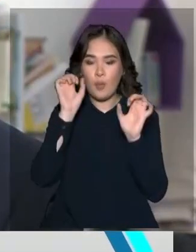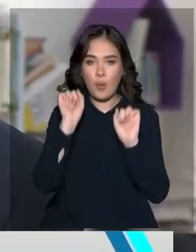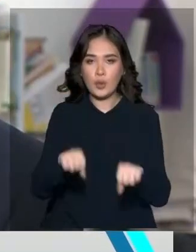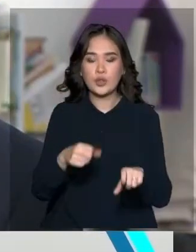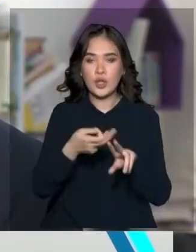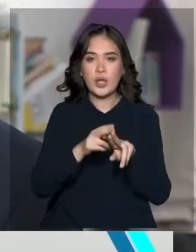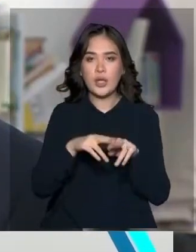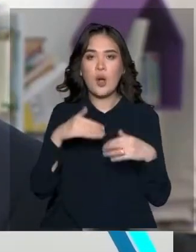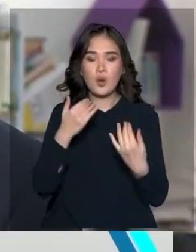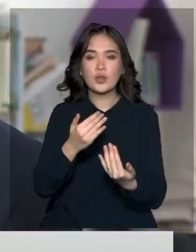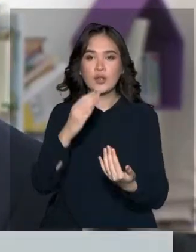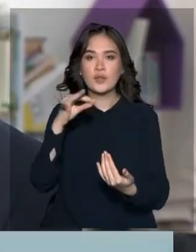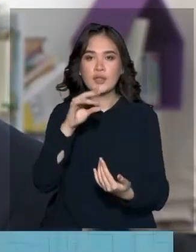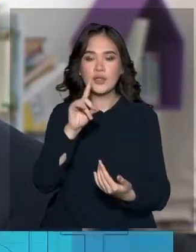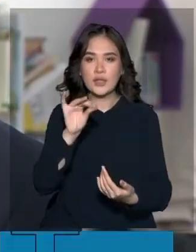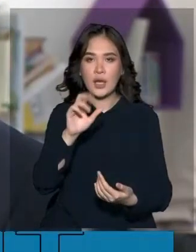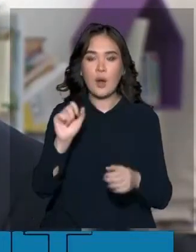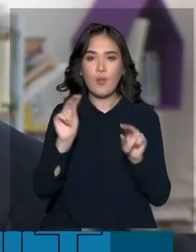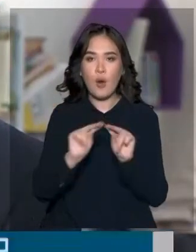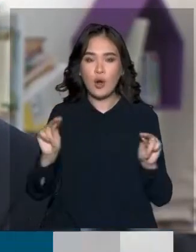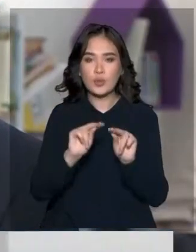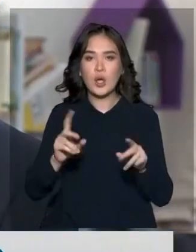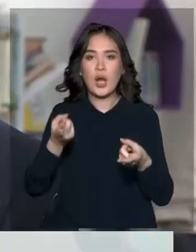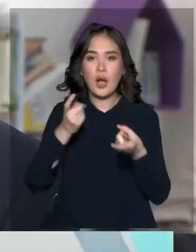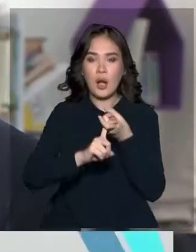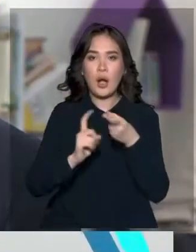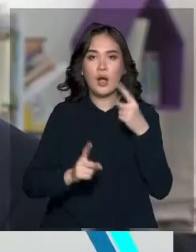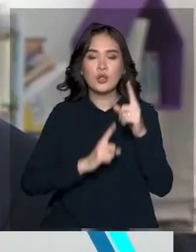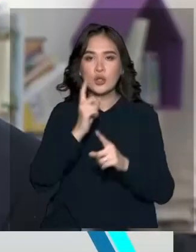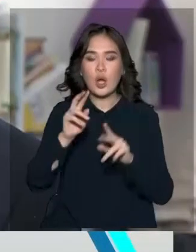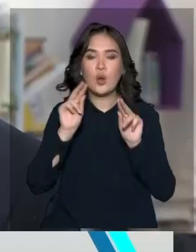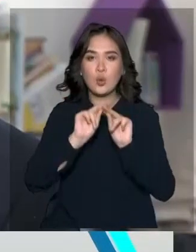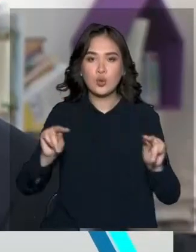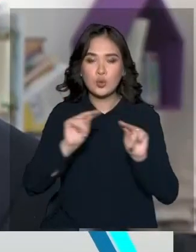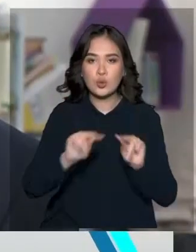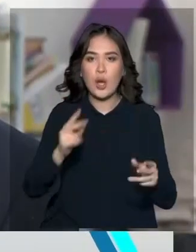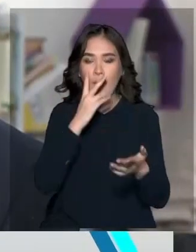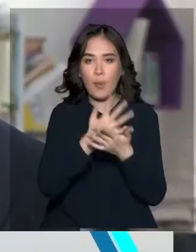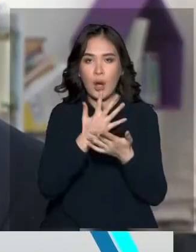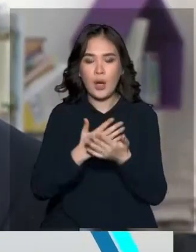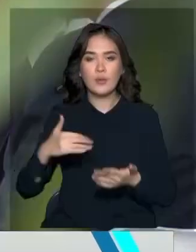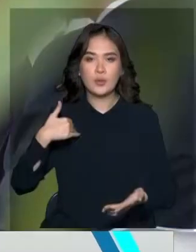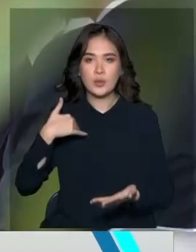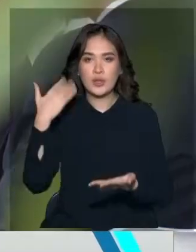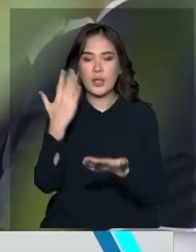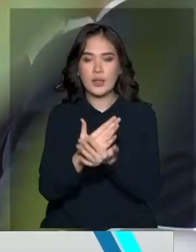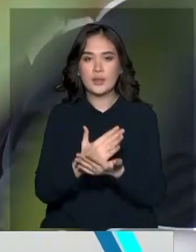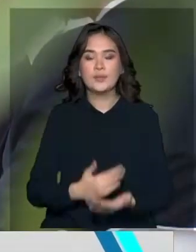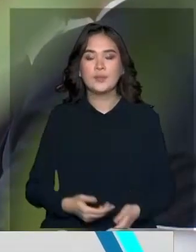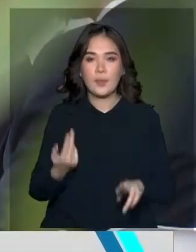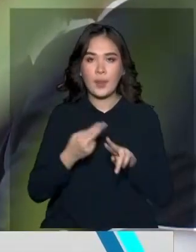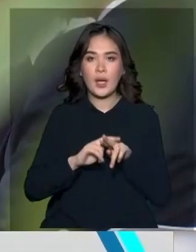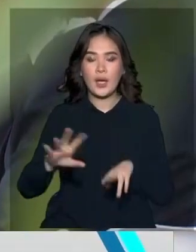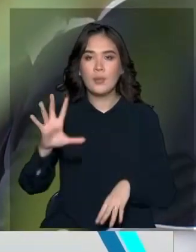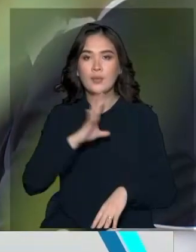Яғни оны физика мұғылындері ғаршыға байланысы сабақты түсіндіру үшін пайыланады. Қырки